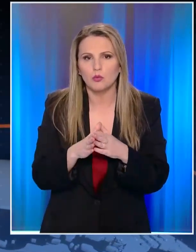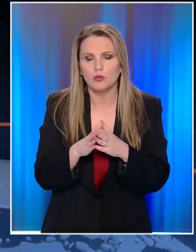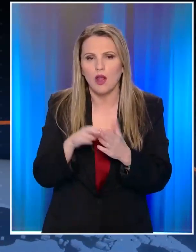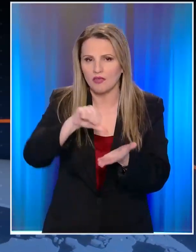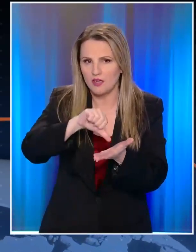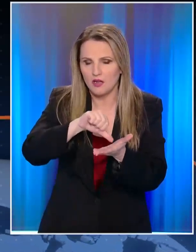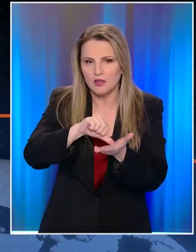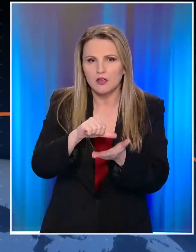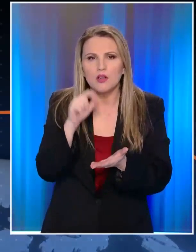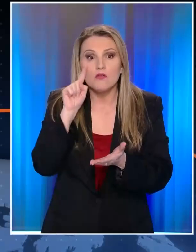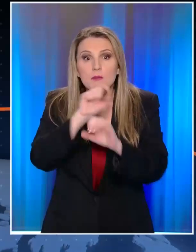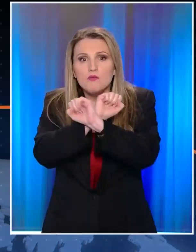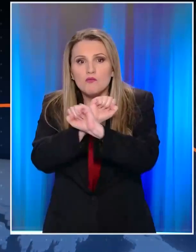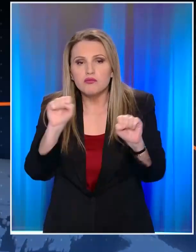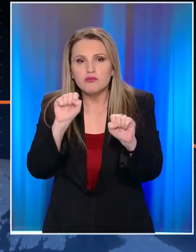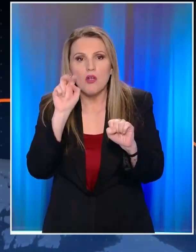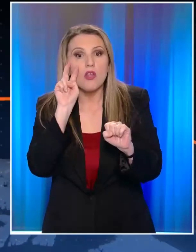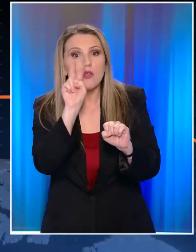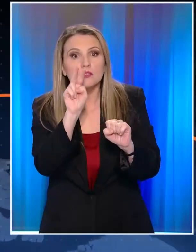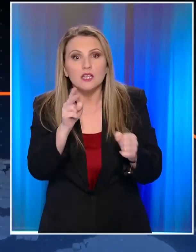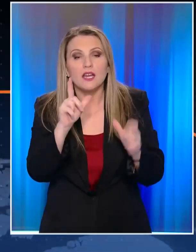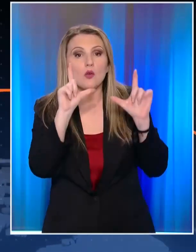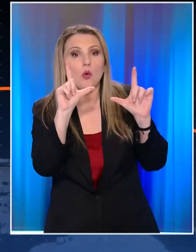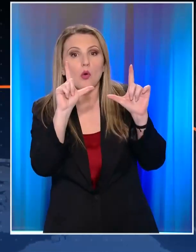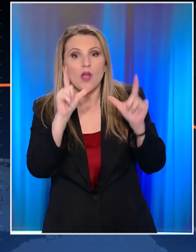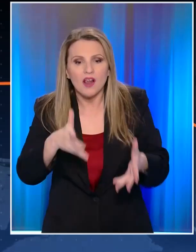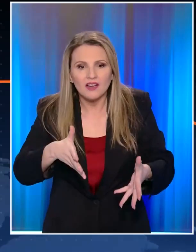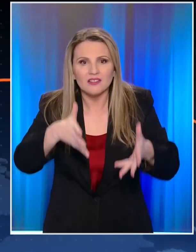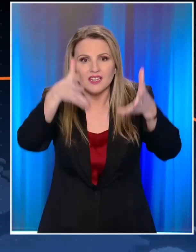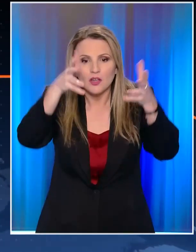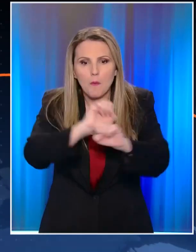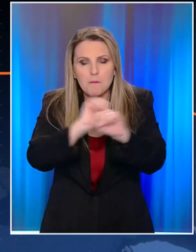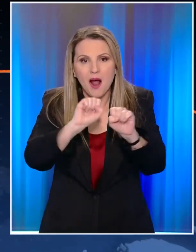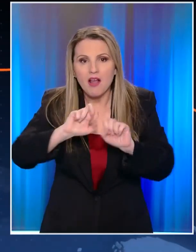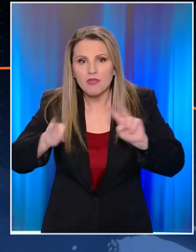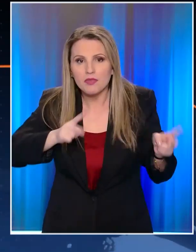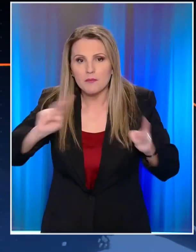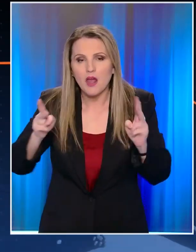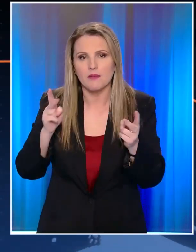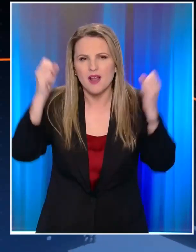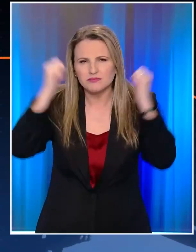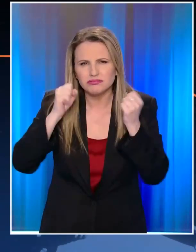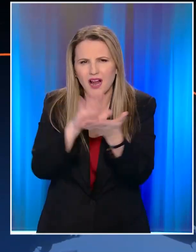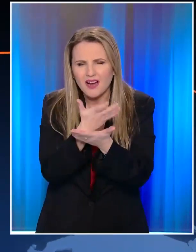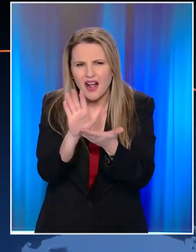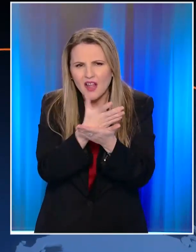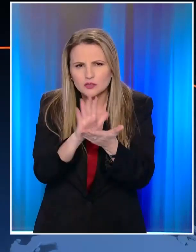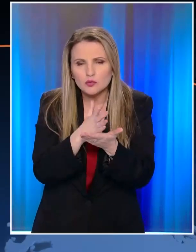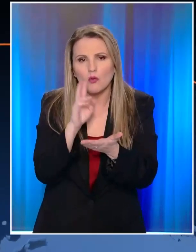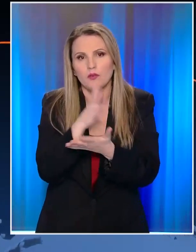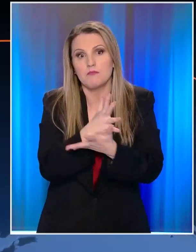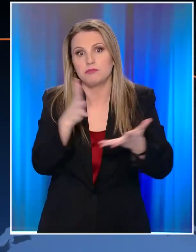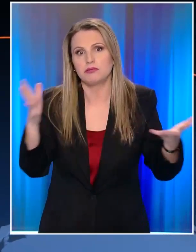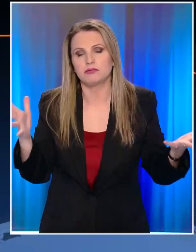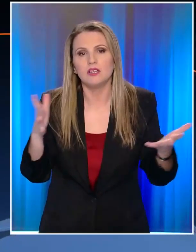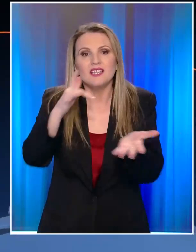Πραγματικά βομβαρδισμένο τοπίο. Δείτε μόνοι σας τι έχει συμβεί. Κτίρια το ένα δίπλα στο άλλο. Μια τεράστια καταστροφή. Μιλάμε το